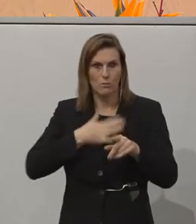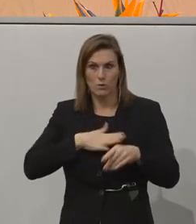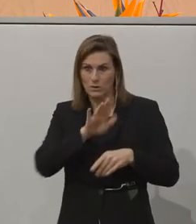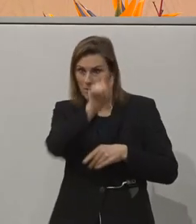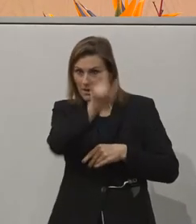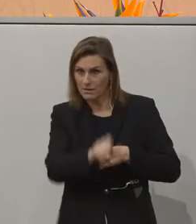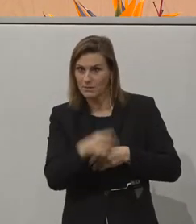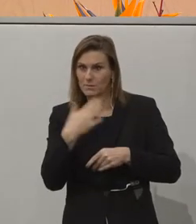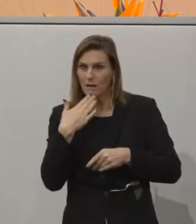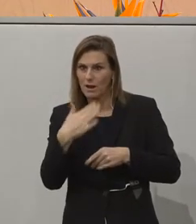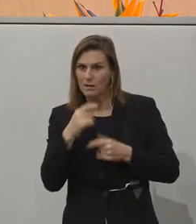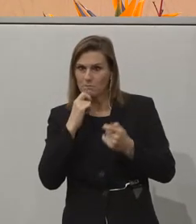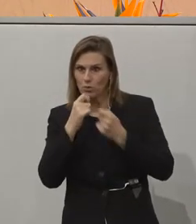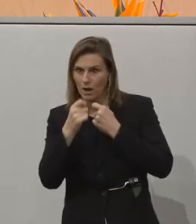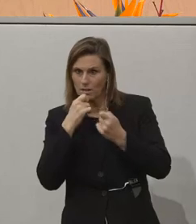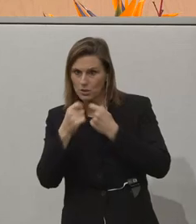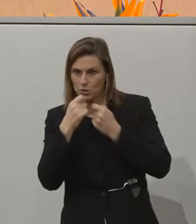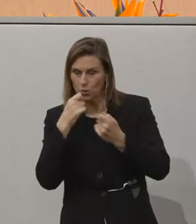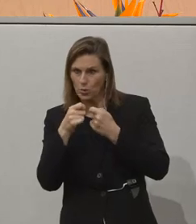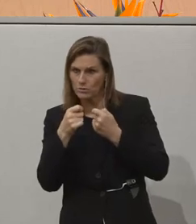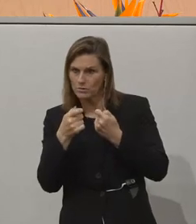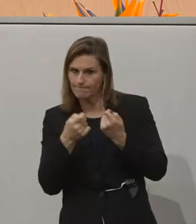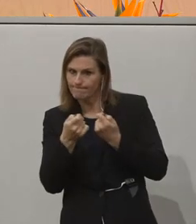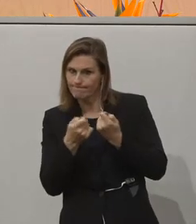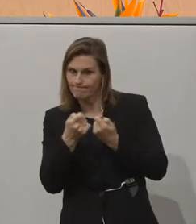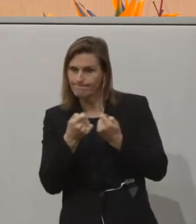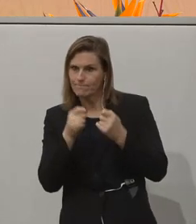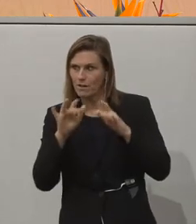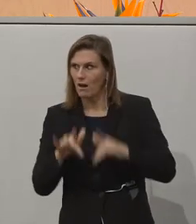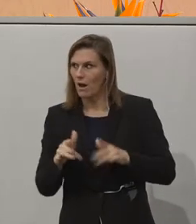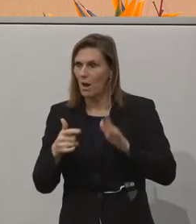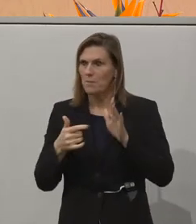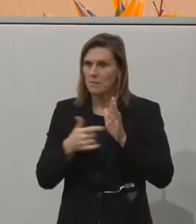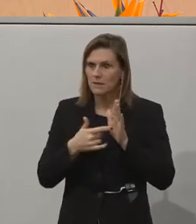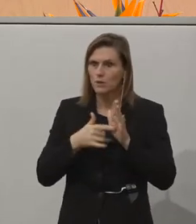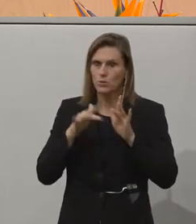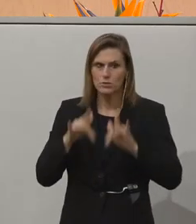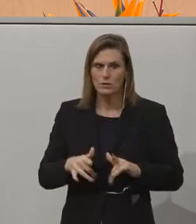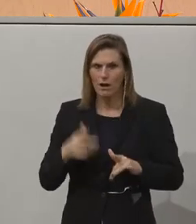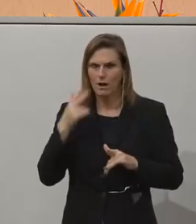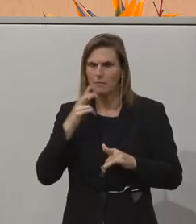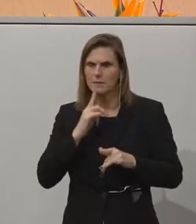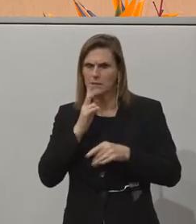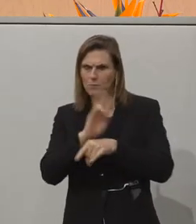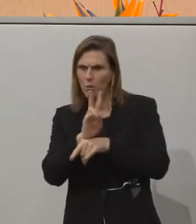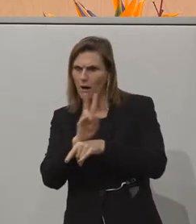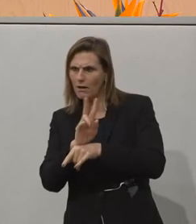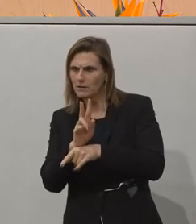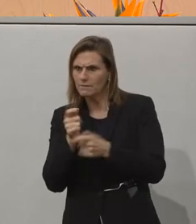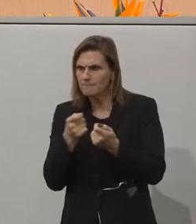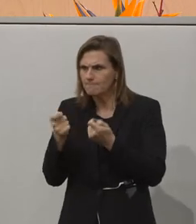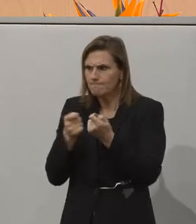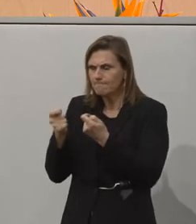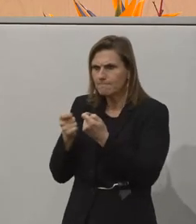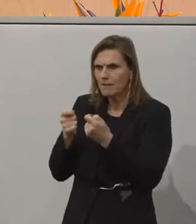bedanken für die Moderation. Er hat das unter den gegebenen Umständen, ich habe das beobachtet, in vielfältiger Weise